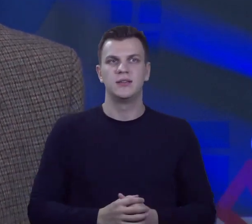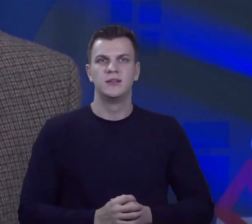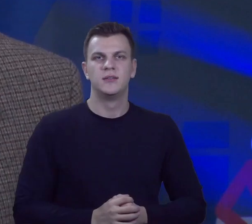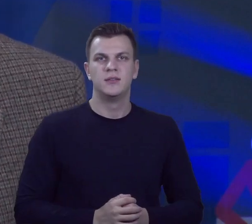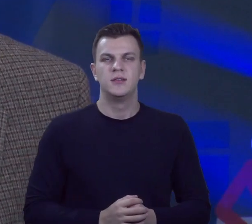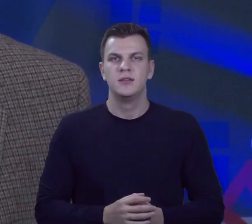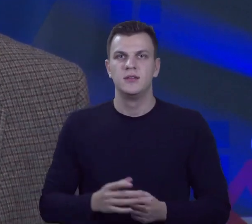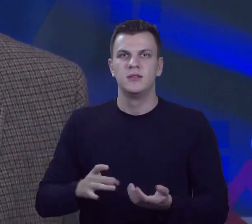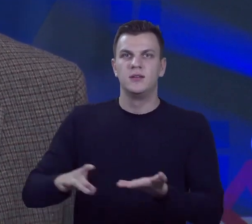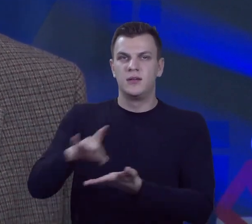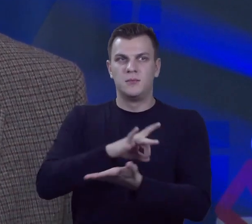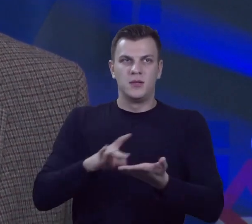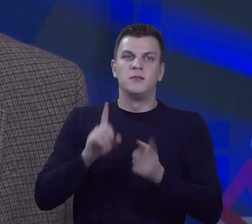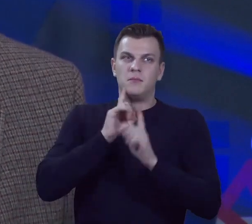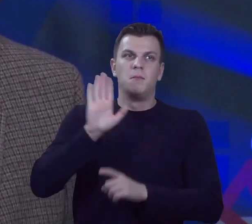gminy. Ma oczywiście władzę